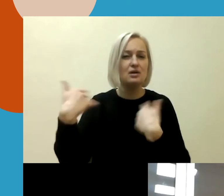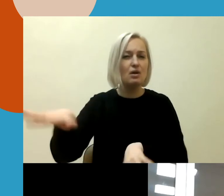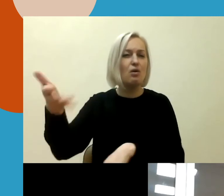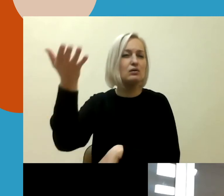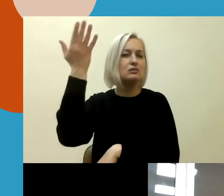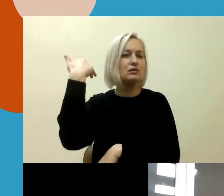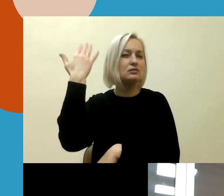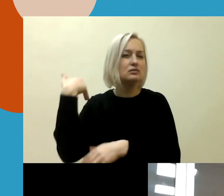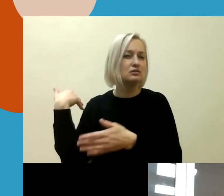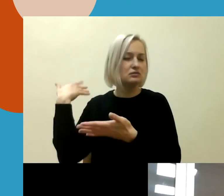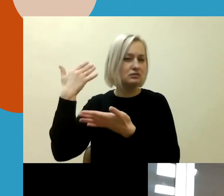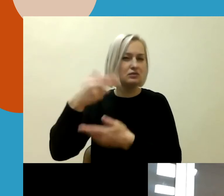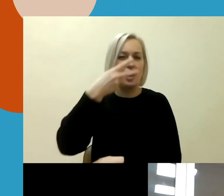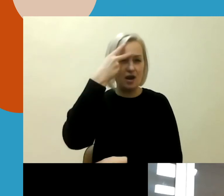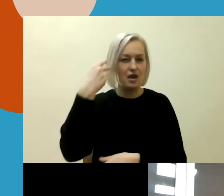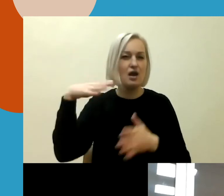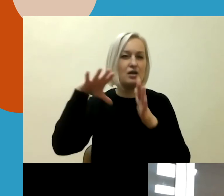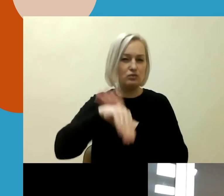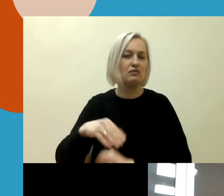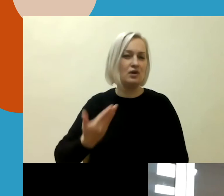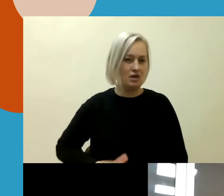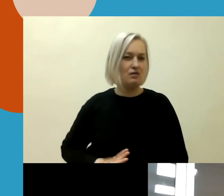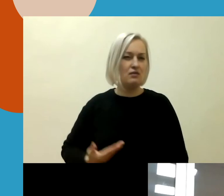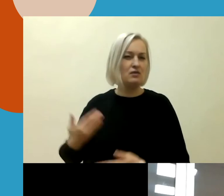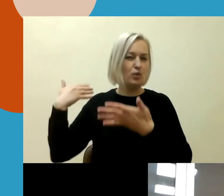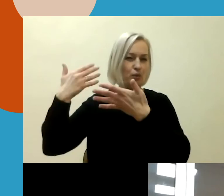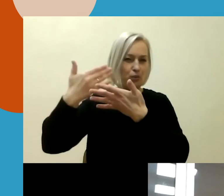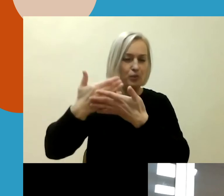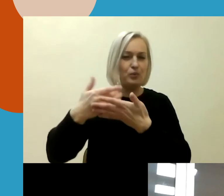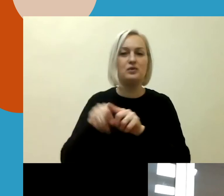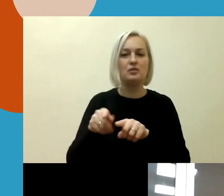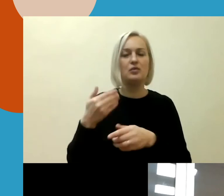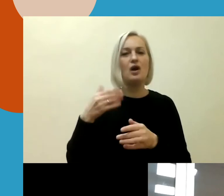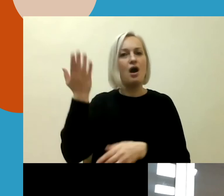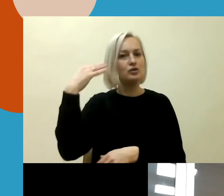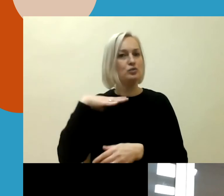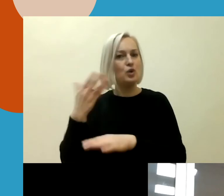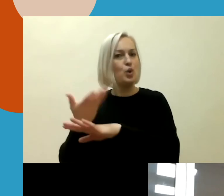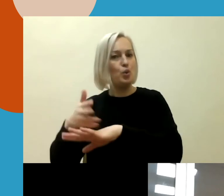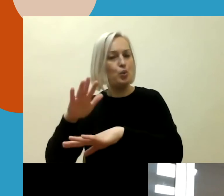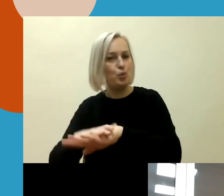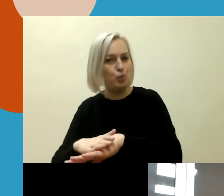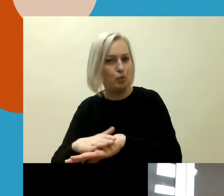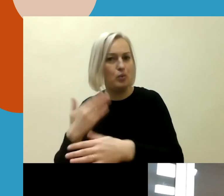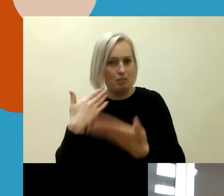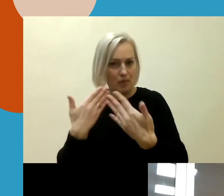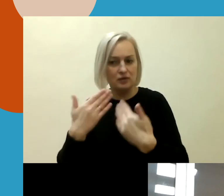seniai gyvenanti Lietuvoje. Ir anksčiau buvo sunkoka su jais bendrauti, nes jie mumis nematė kaip, nu,